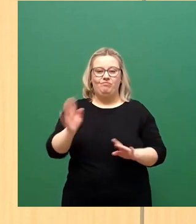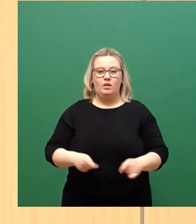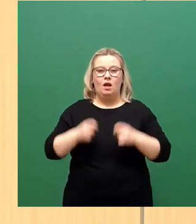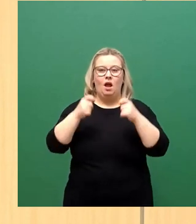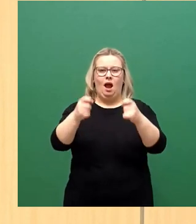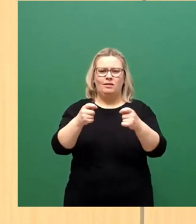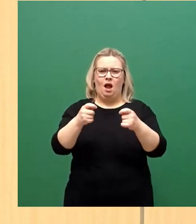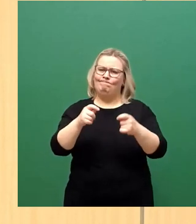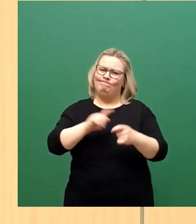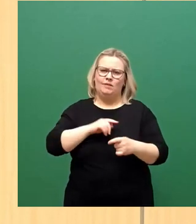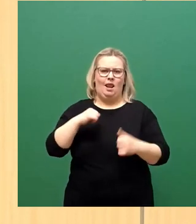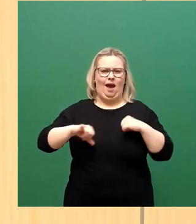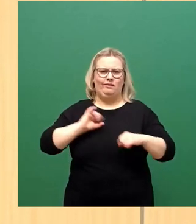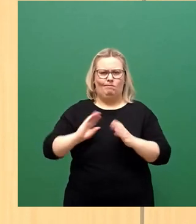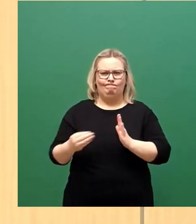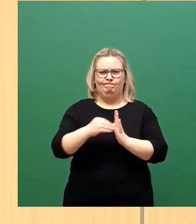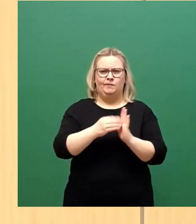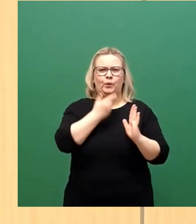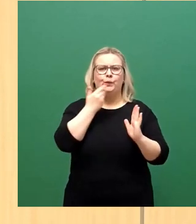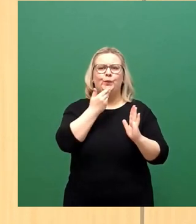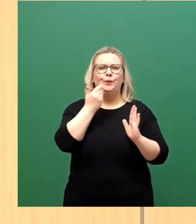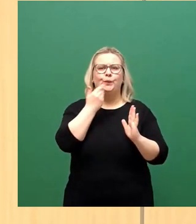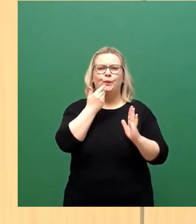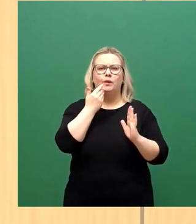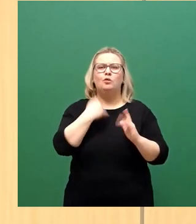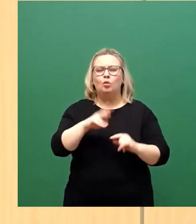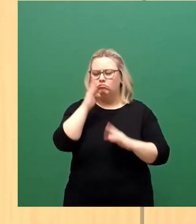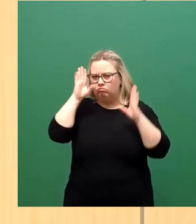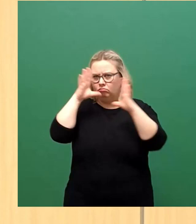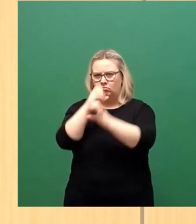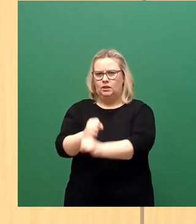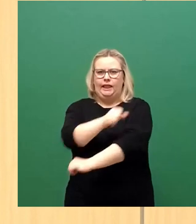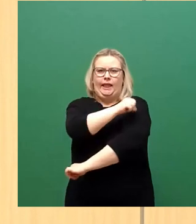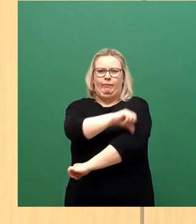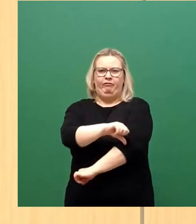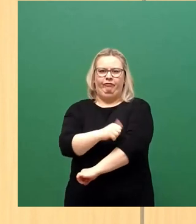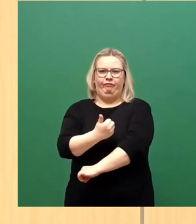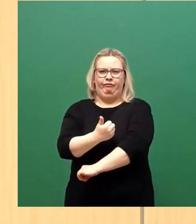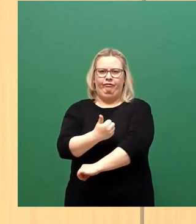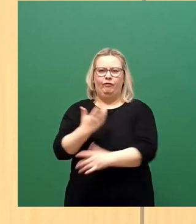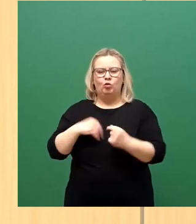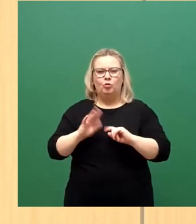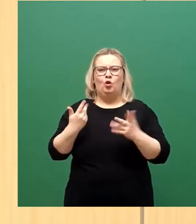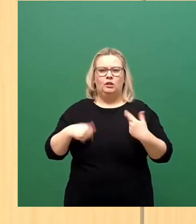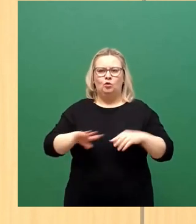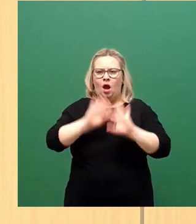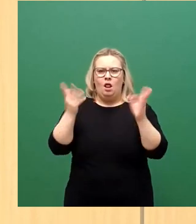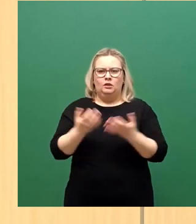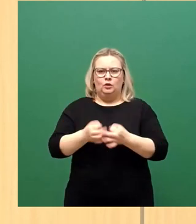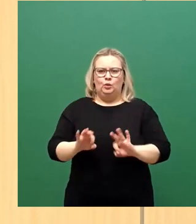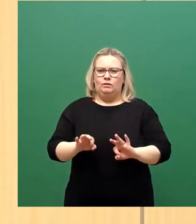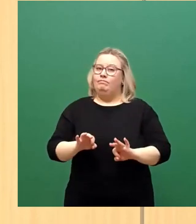berücksichtigt und sehen wohl, im Impfen das alleinige Glück und den Schlüssel zu empfagern. Ich sehe ihn